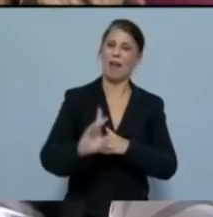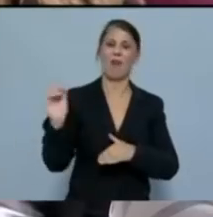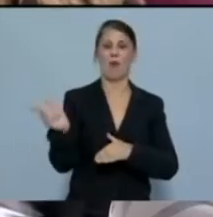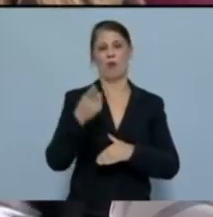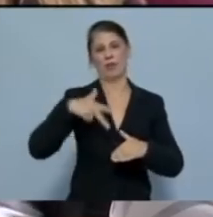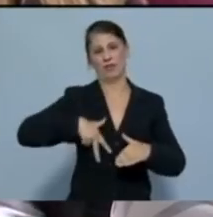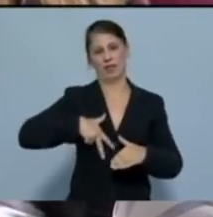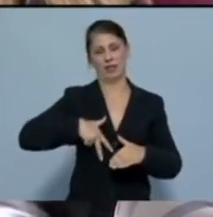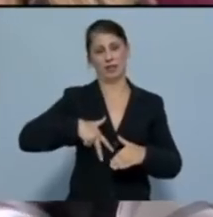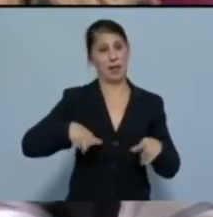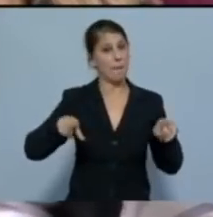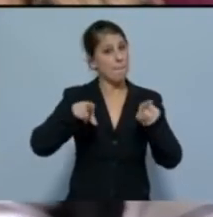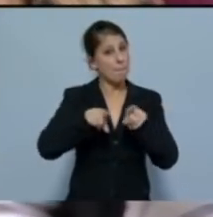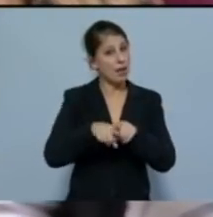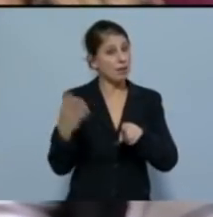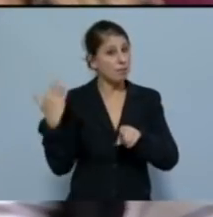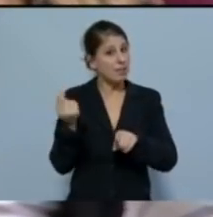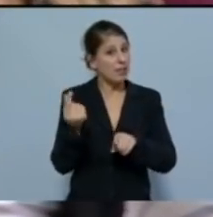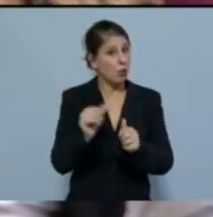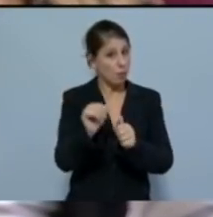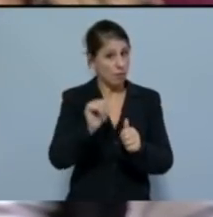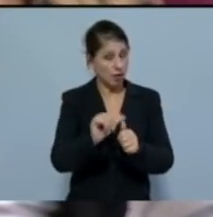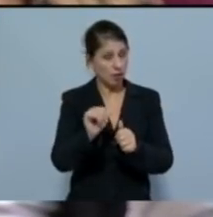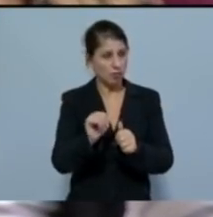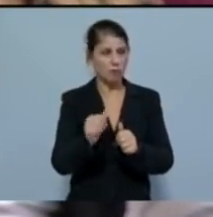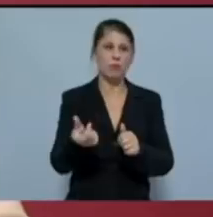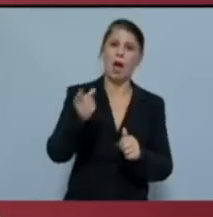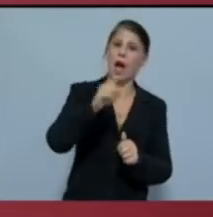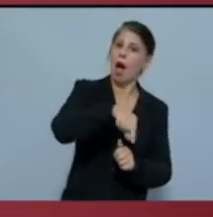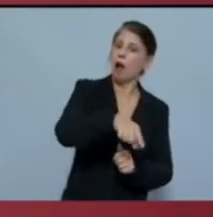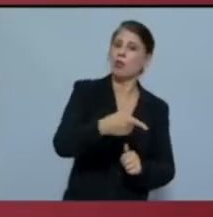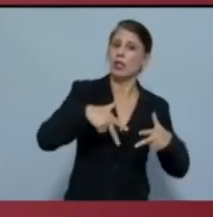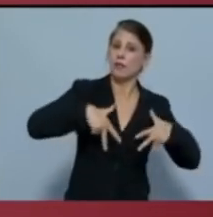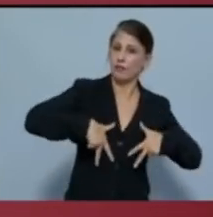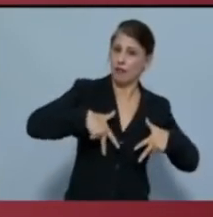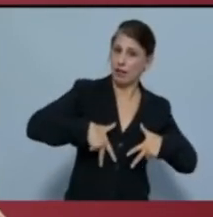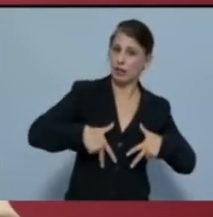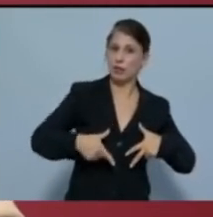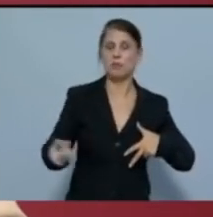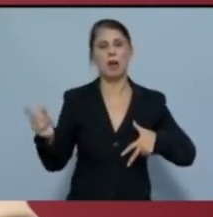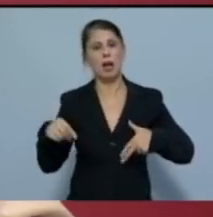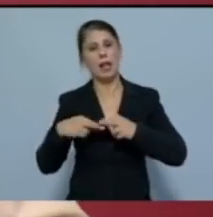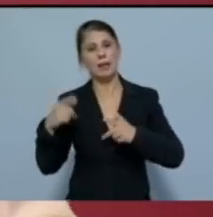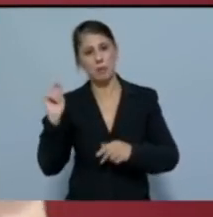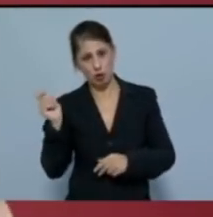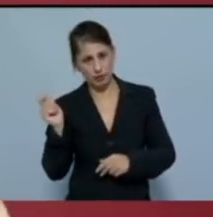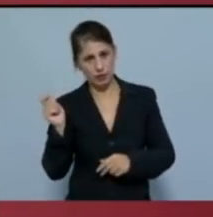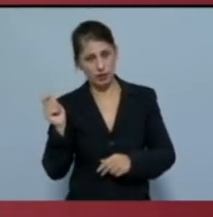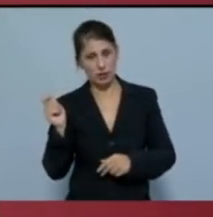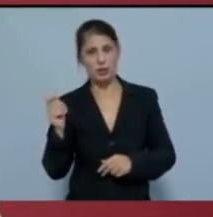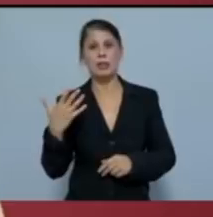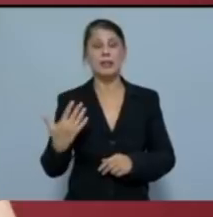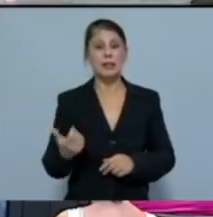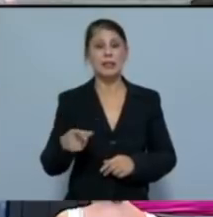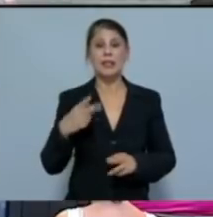Μαζί άλλωστε πριν λίγους μήνες, άλλος ως κυβέρνηση και άλλος ως αντιπολίτευση, ήταν